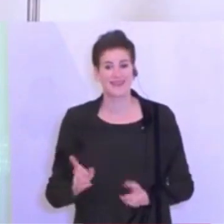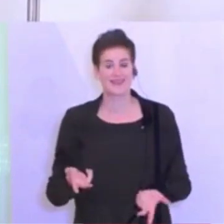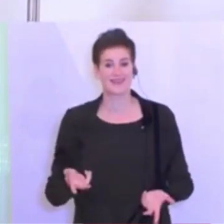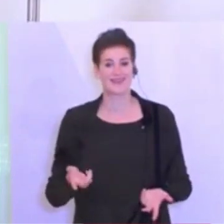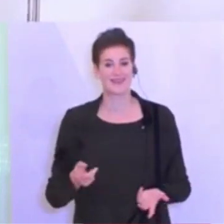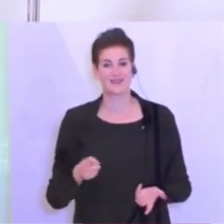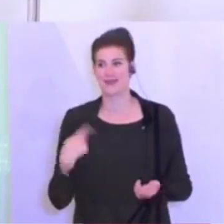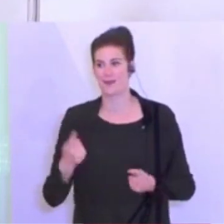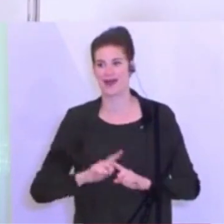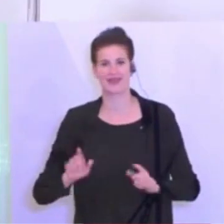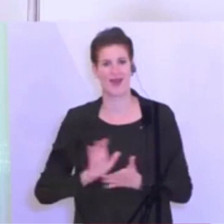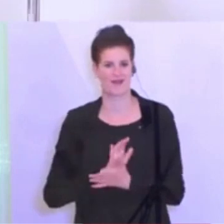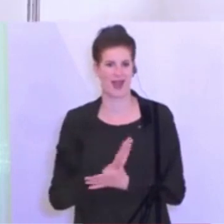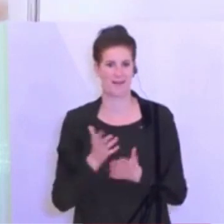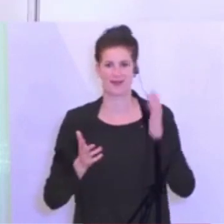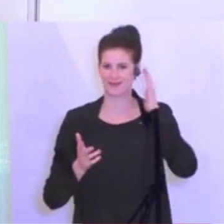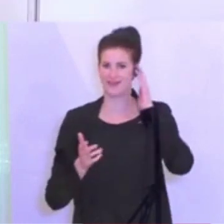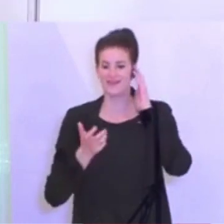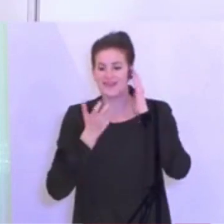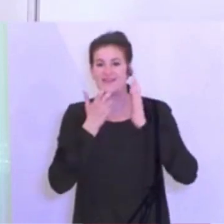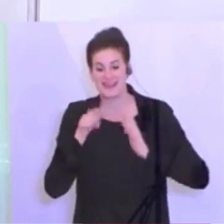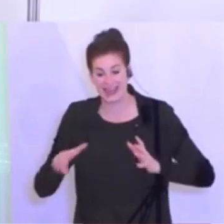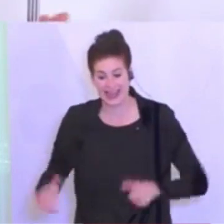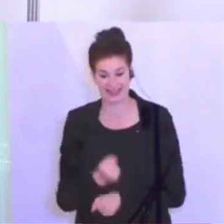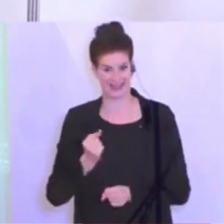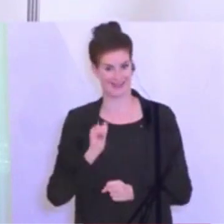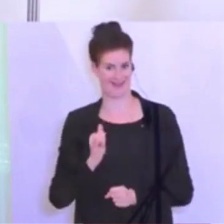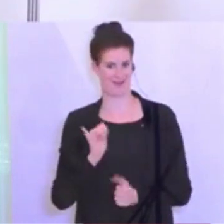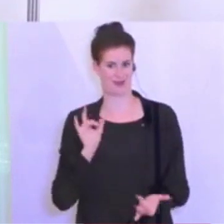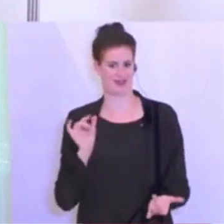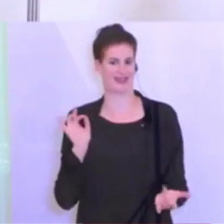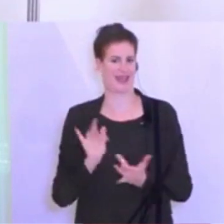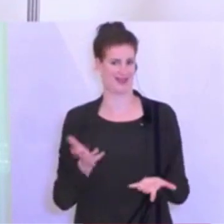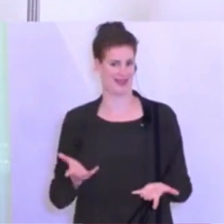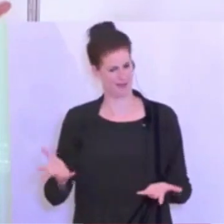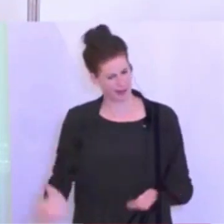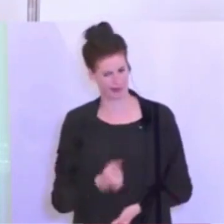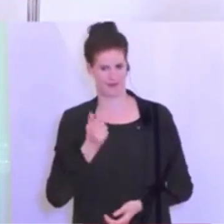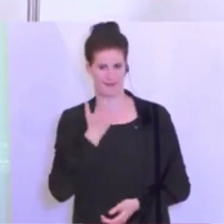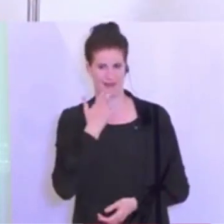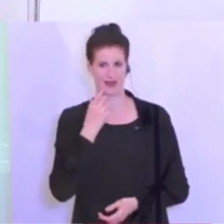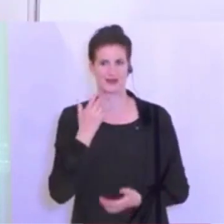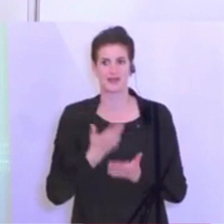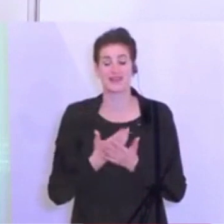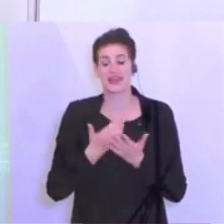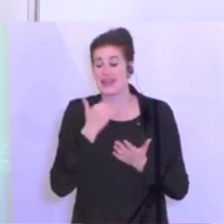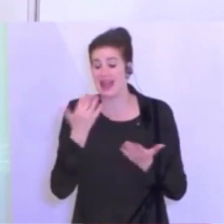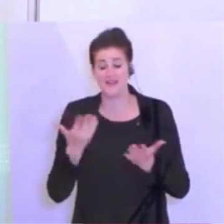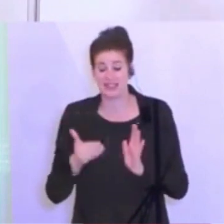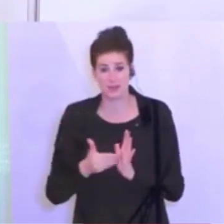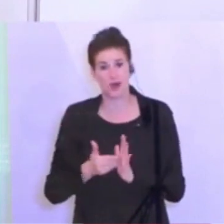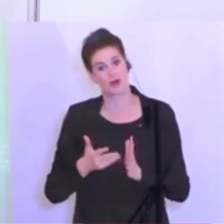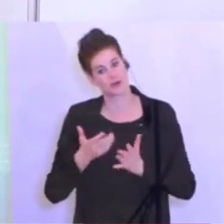wir haben eine andere Aufgabe. Wir müssen schauen, wie wir die drüberheben. Also, und da muss natürlich everything it takes was bedeuten. Die brauchen eine